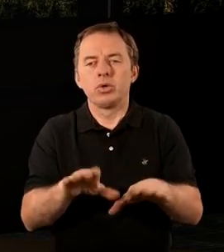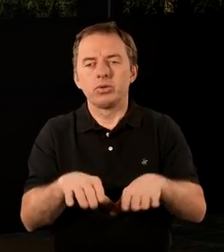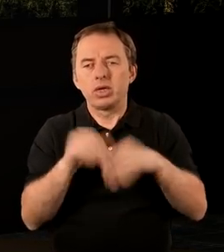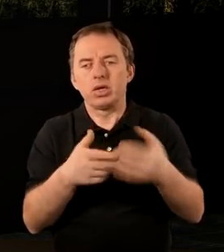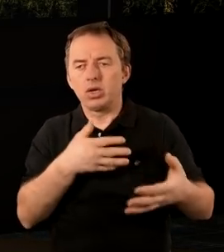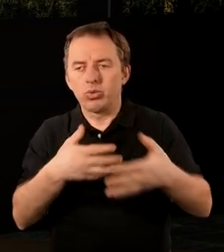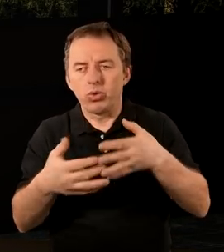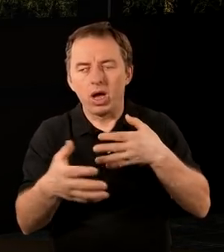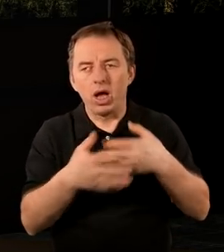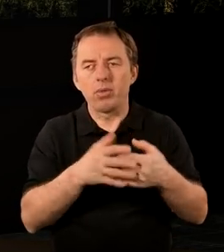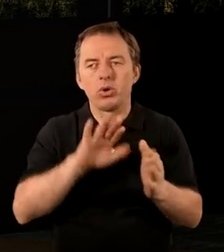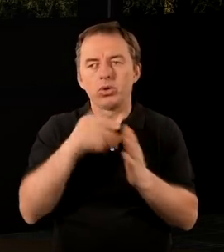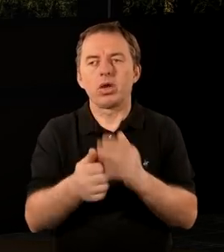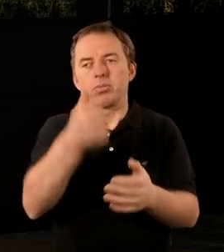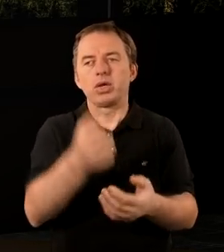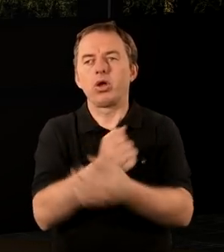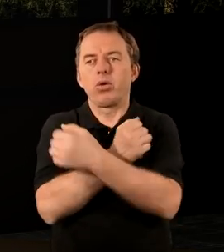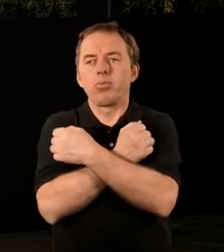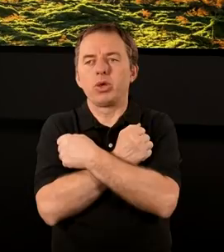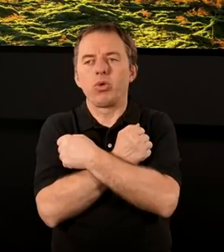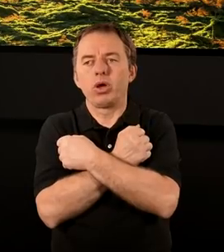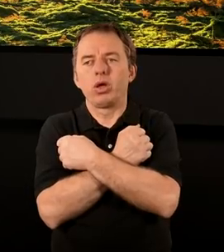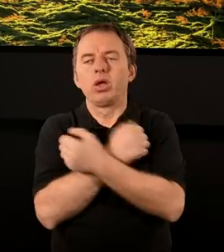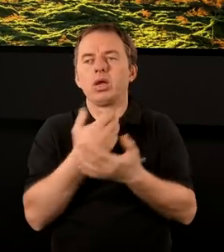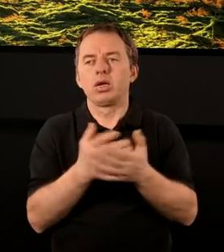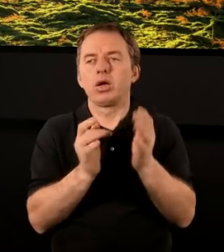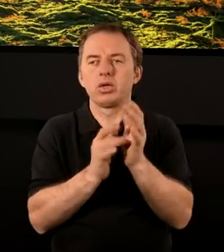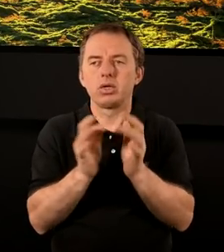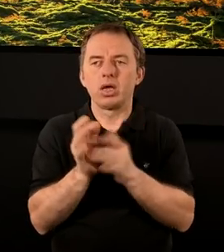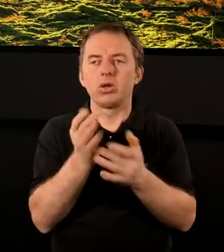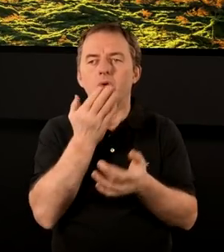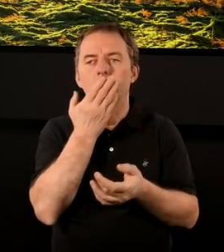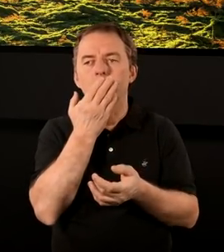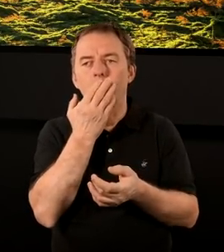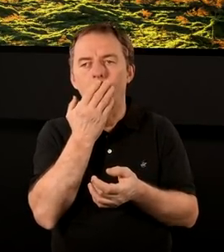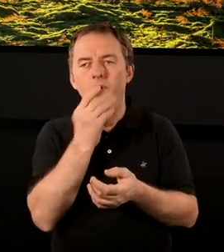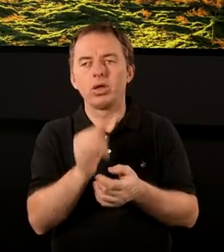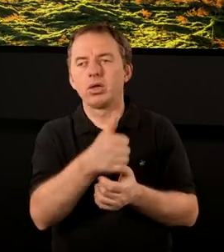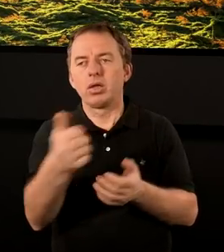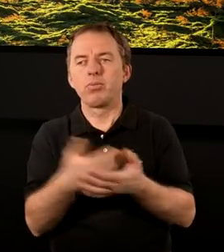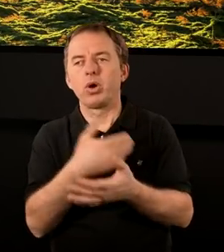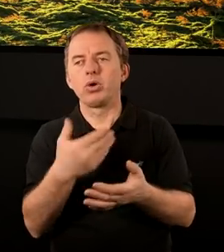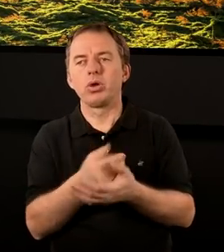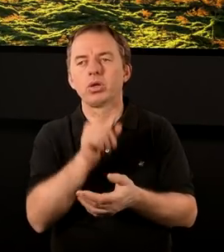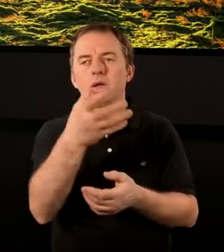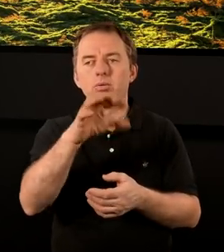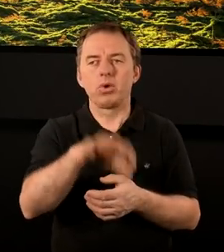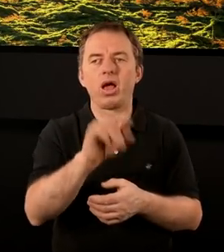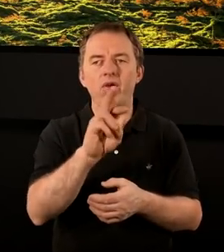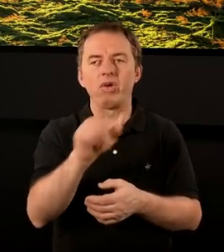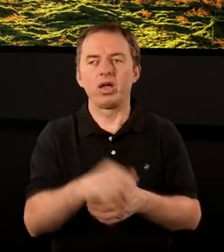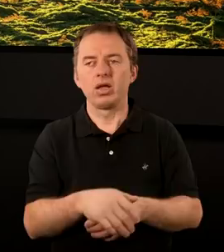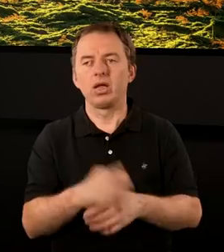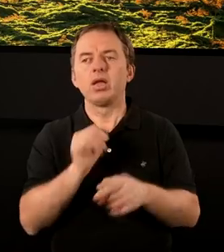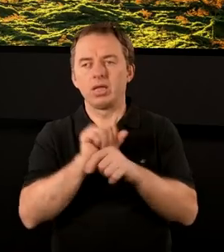bo zaczyna słabnąć, utracił swoją pierwszą miłość. Jak myślicie, dlaczego Pan Jezus mówi na samym początku do tego